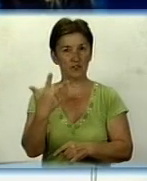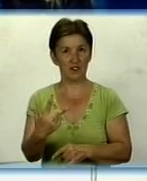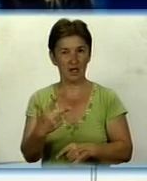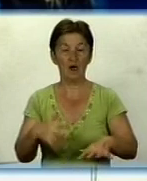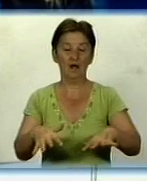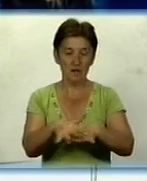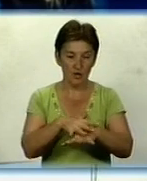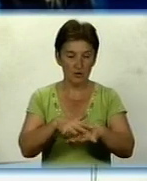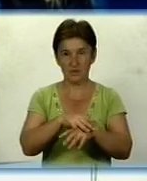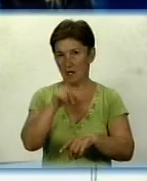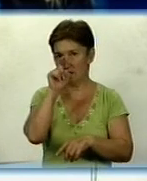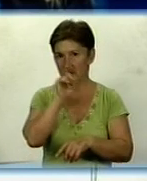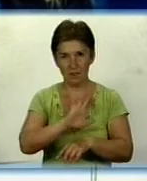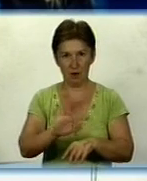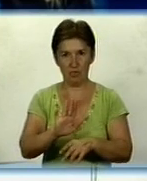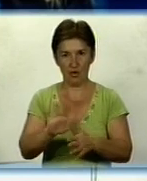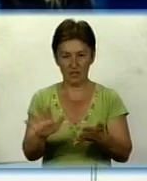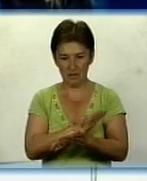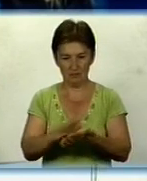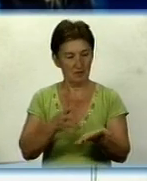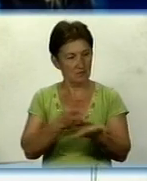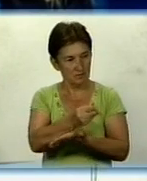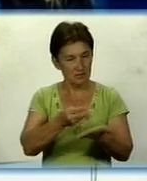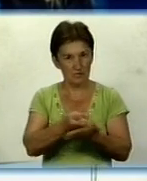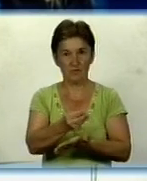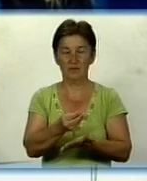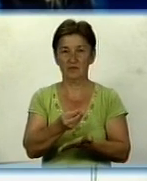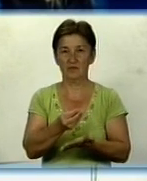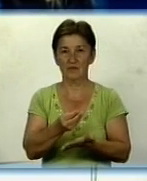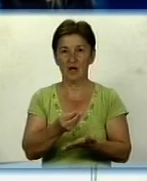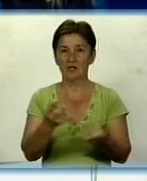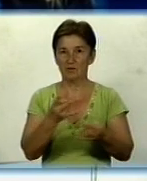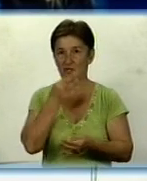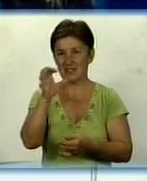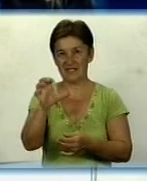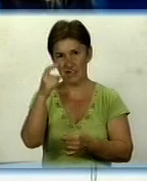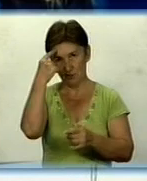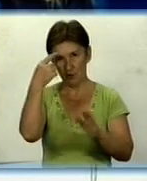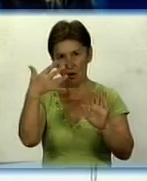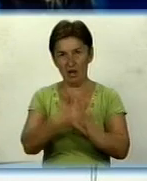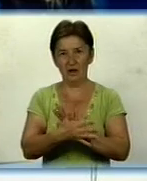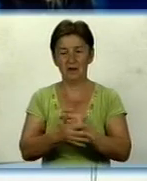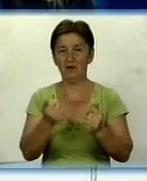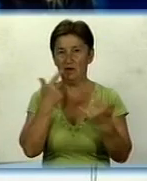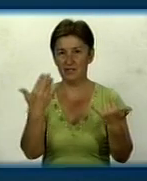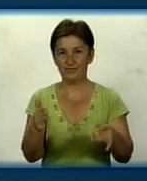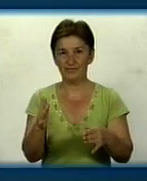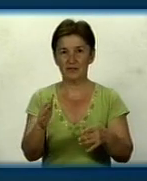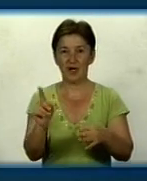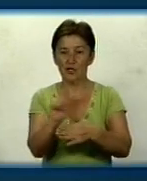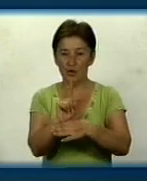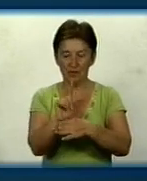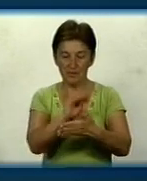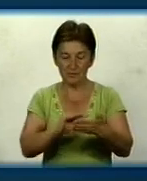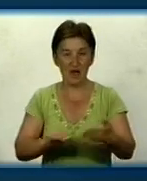населення непогано розраховується. І маю зазначити, що з розумінням, коли ми вже відкоригували полив, в